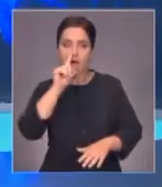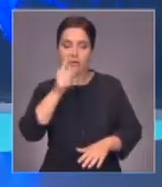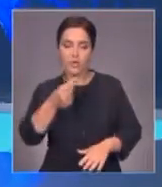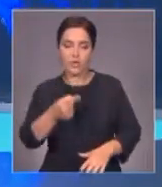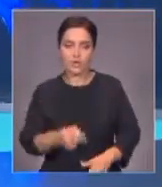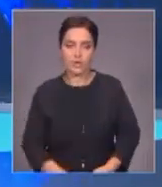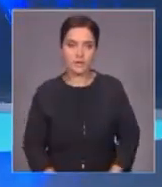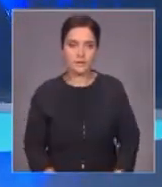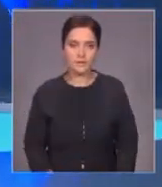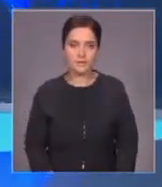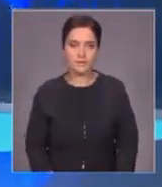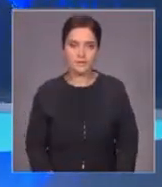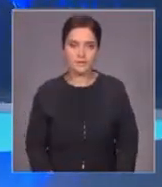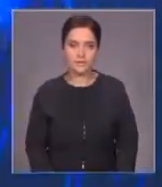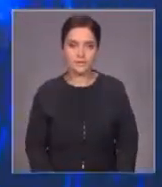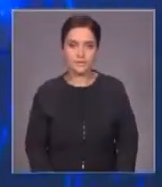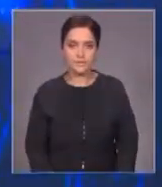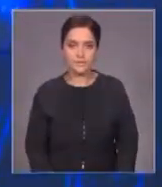одного года.